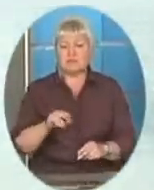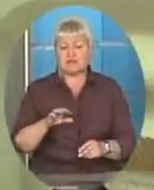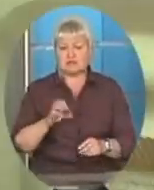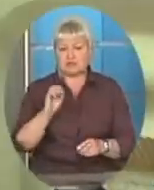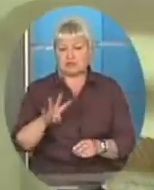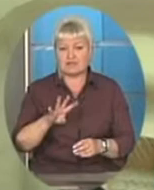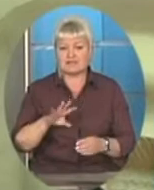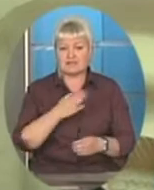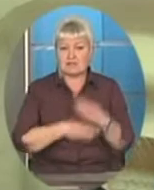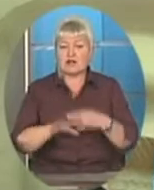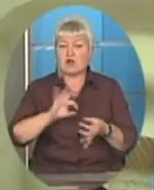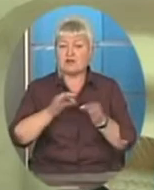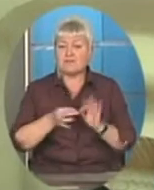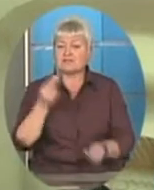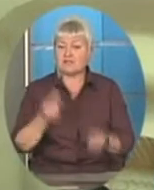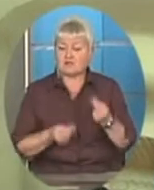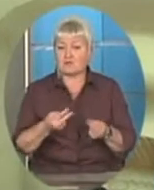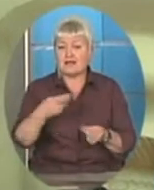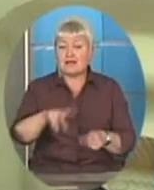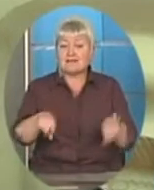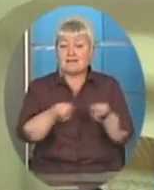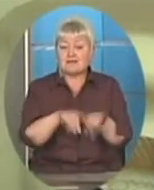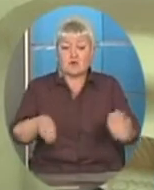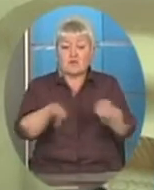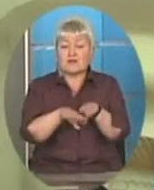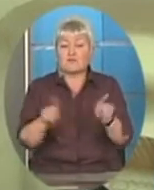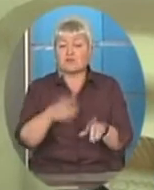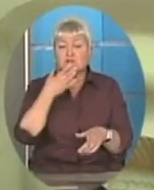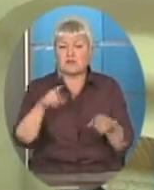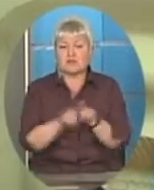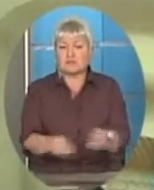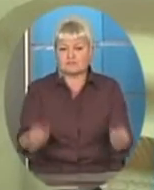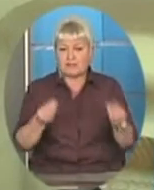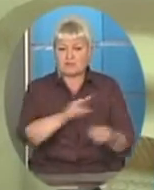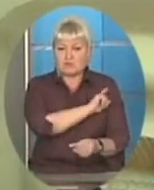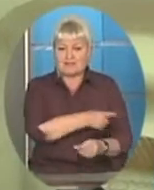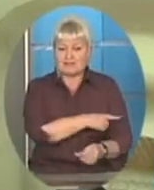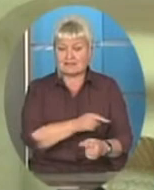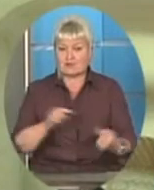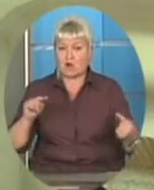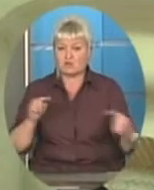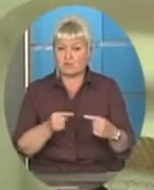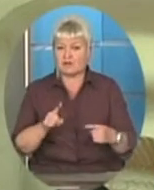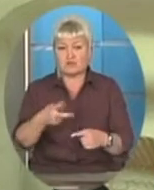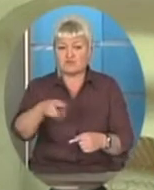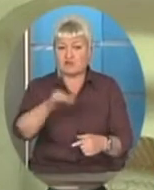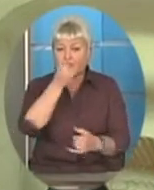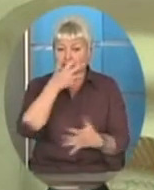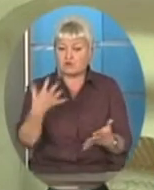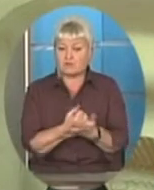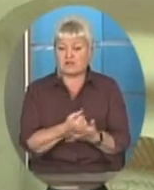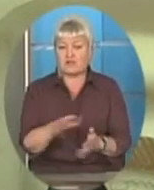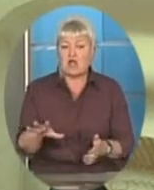Я на такому рівні, що немає таких суперсильних суперників, яких я не можу виграти. Тому зі всіма я